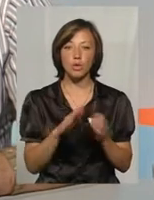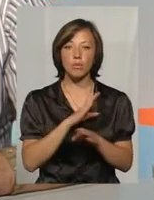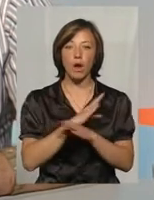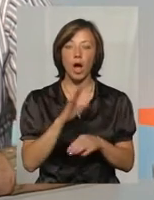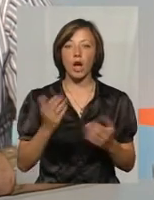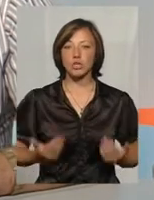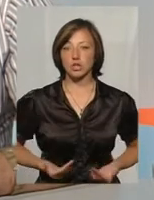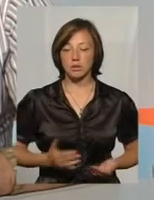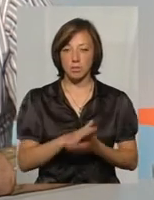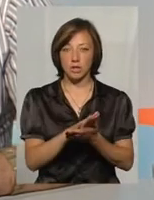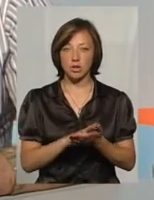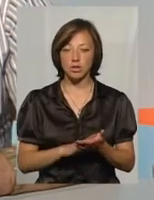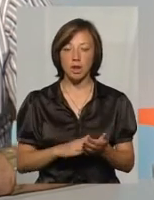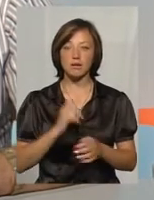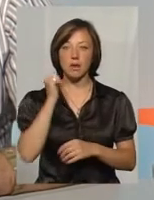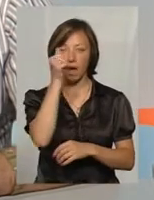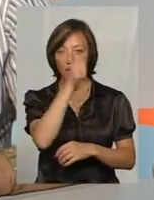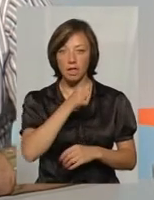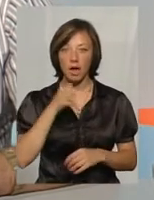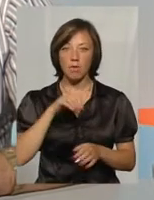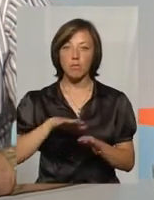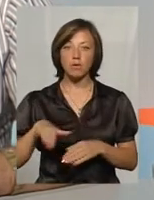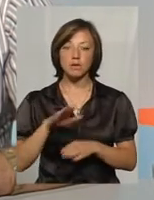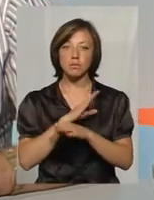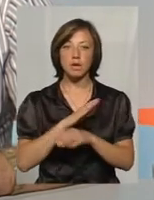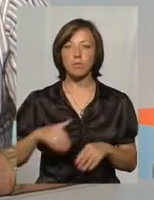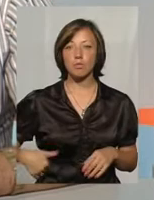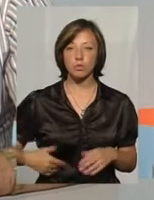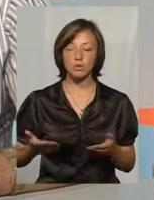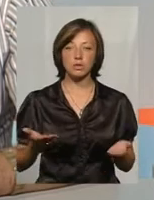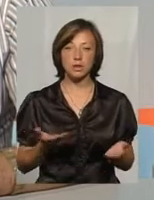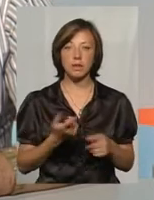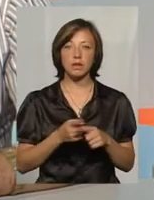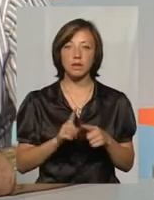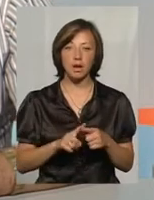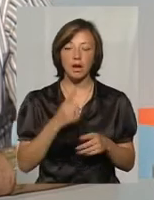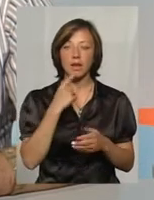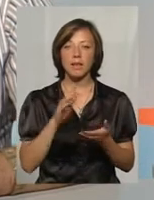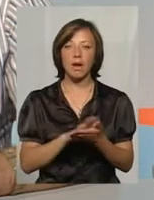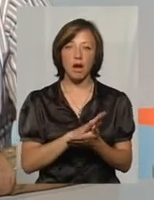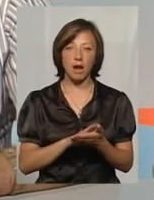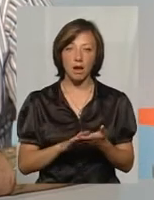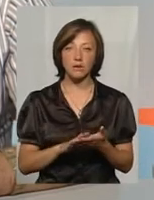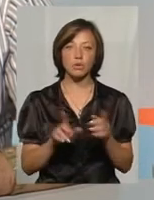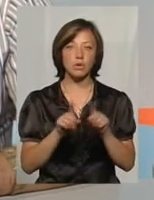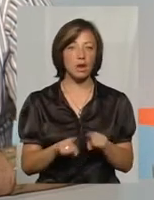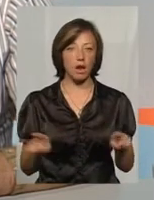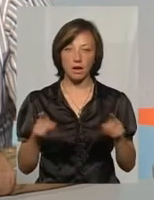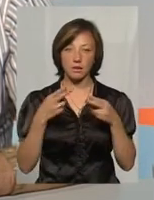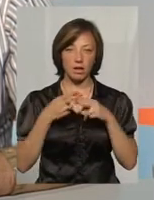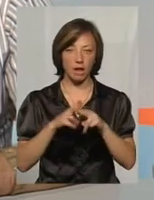чоловіка продолжається годами после смерти органа. Ніфрологія, діаліз в цьому плані – уникальні